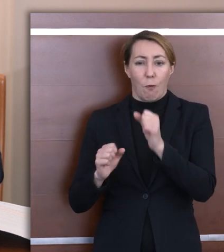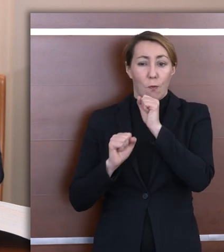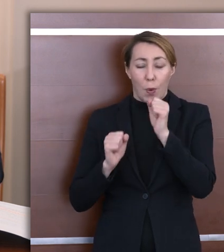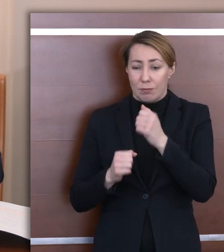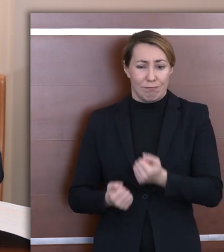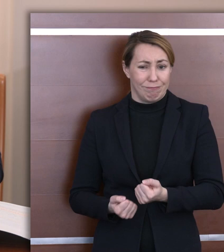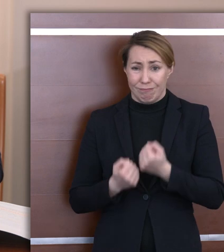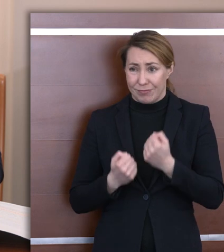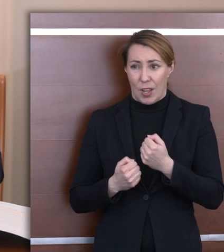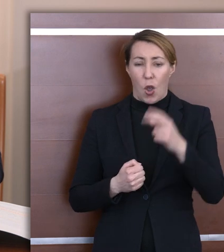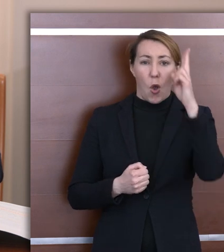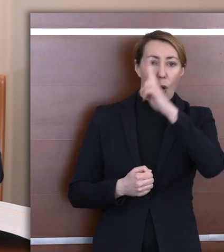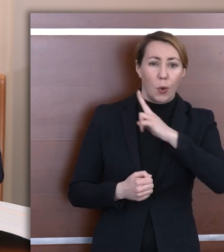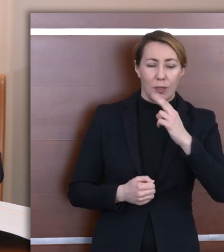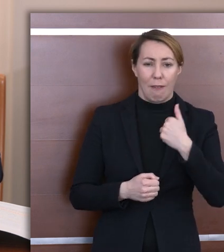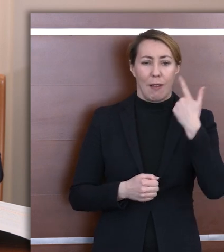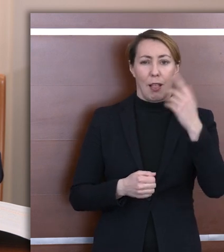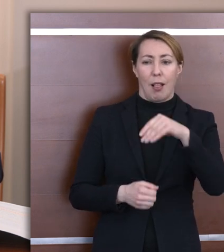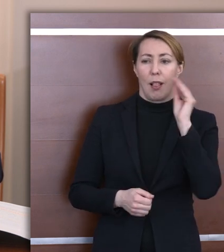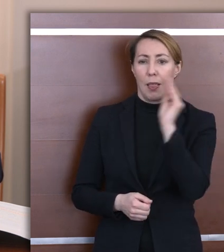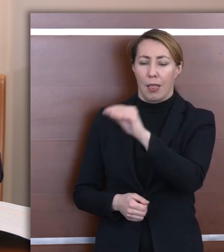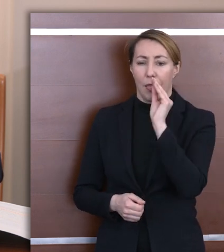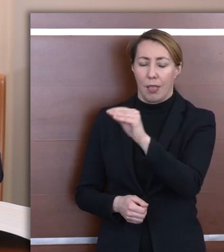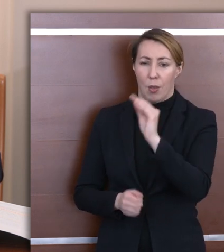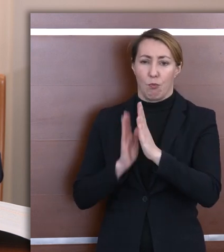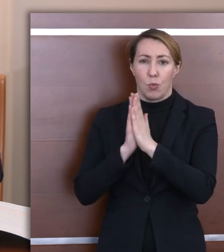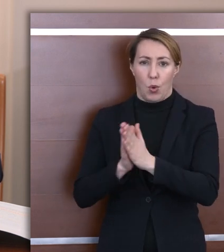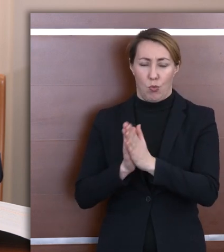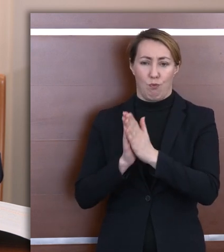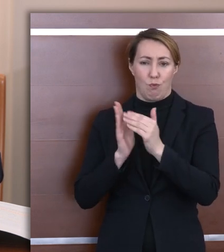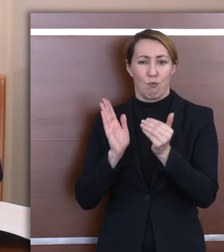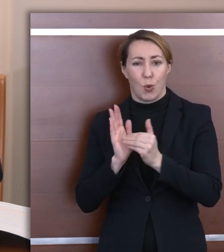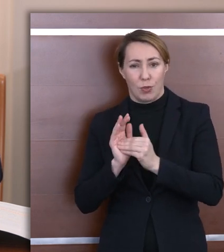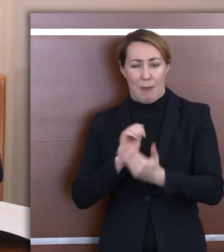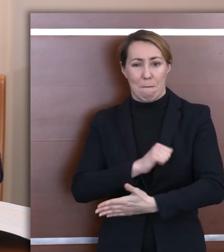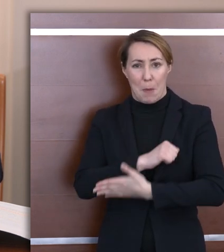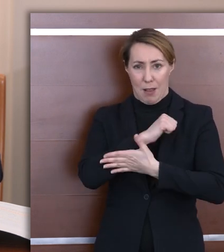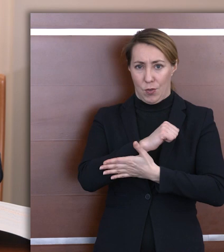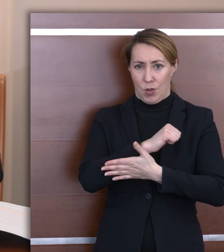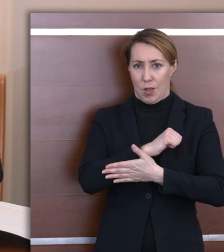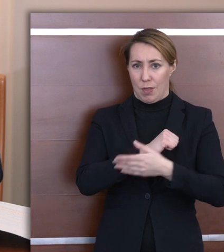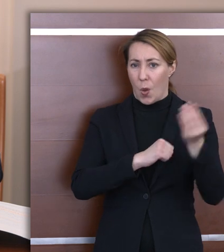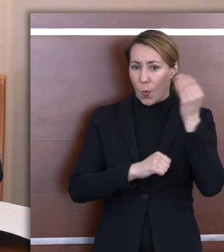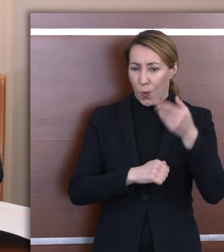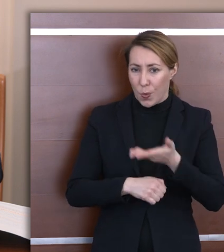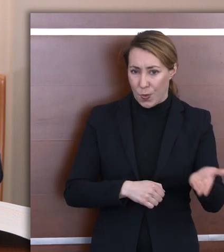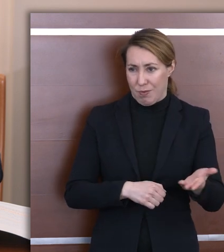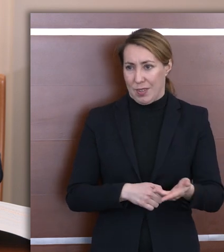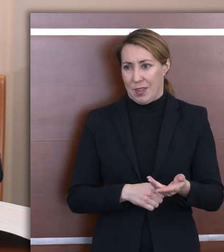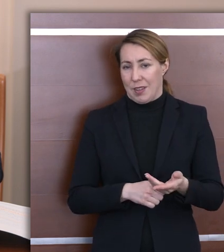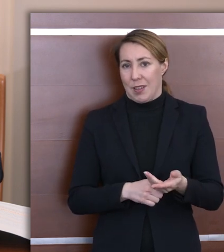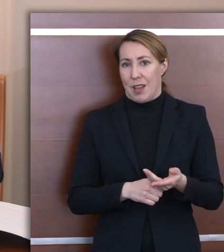kontaktu. Rodzice wielokrotnie zgłaszali potrzebę wsparcia, nauki ucznia z udziałem